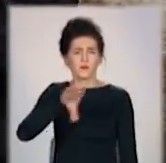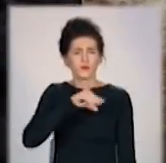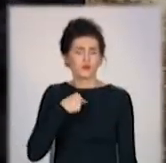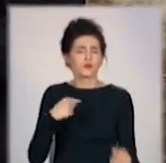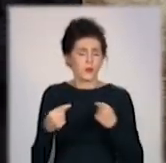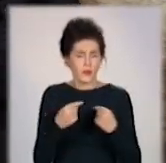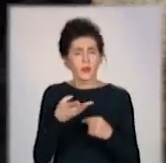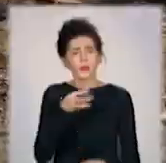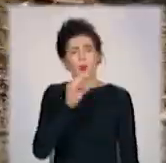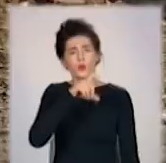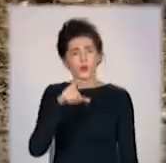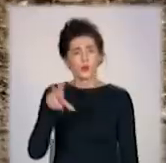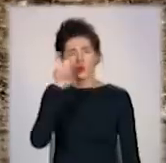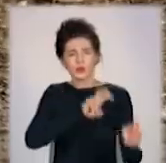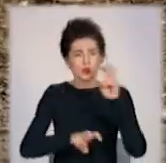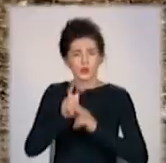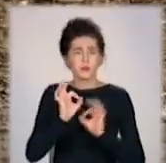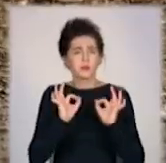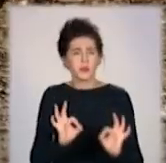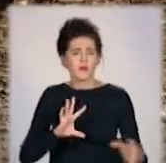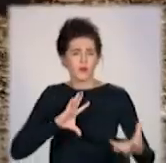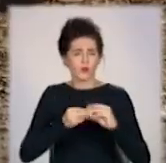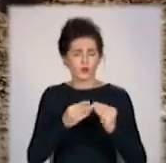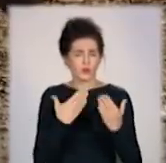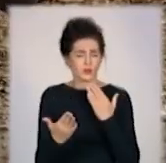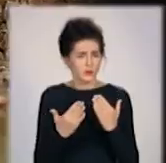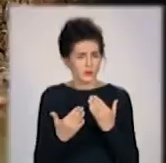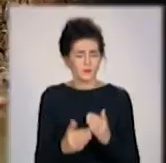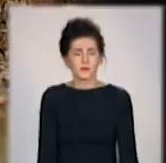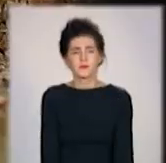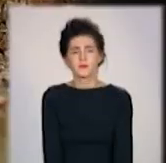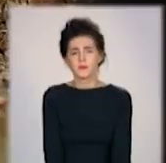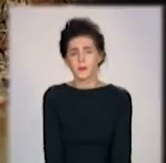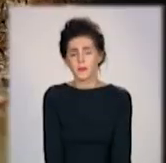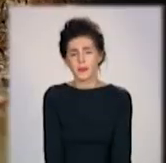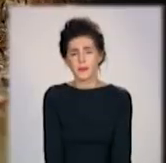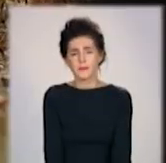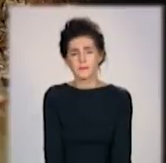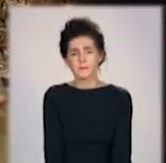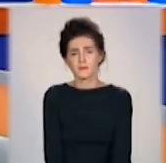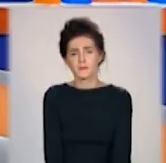Тому людям варто шукати компроміс. Максим Чумак, Євген Бачев, телеканал «Донбас».